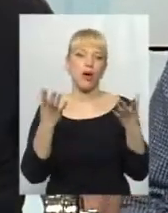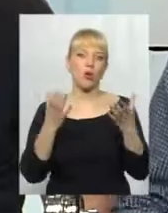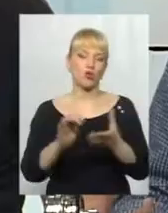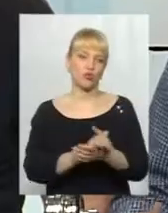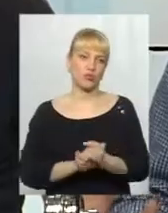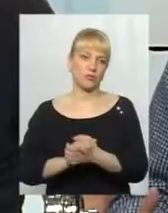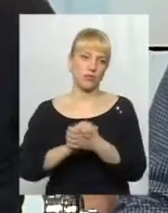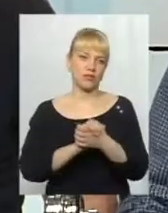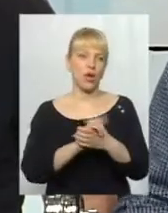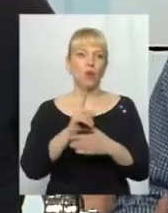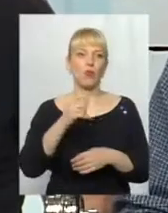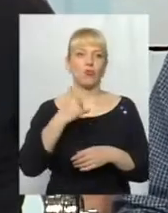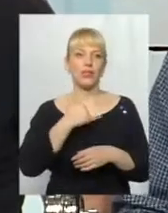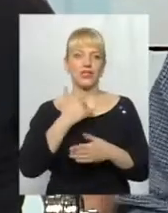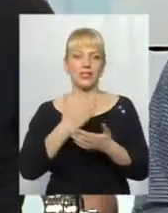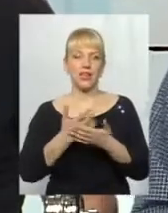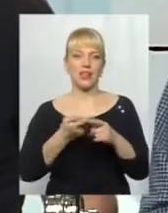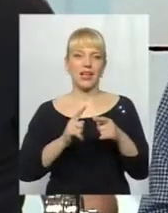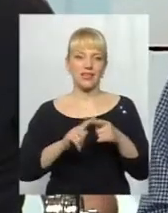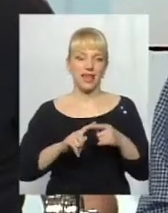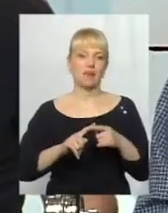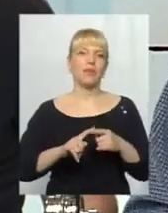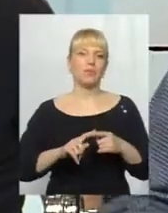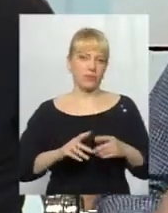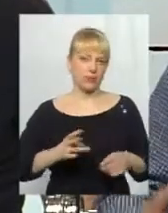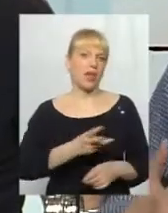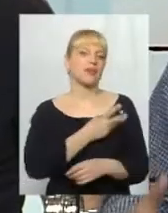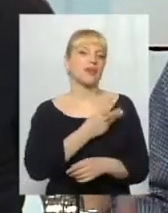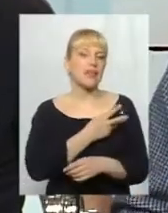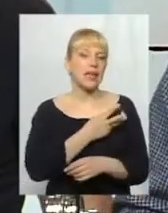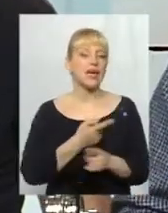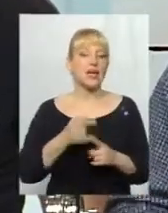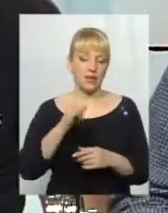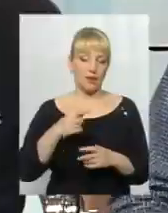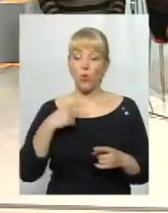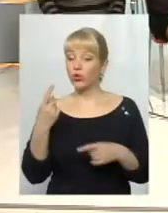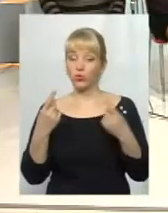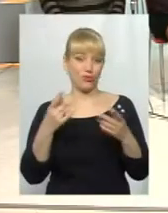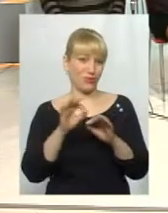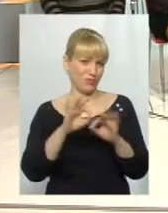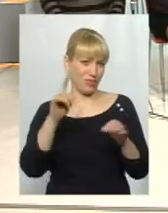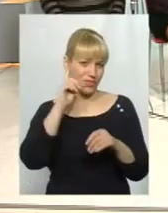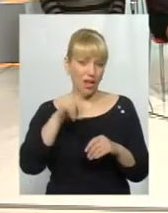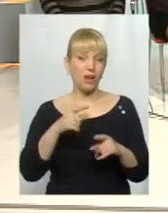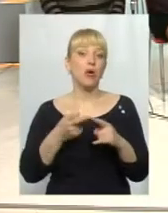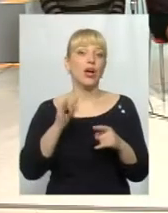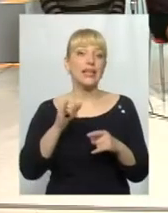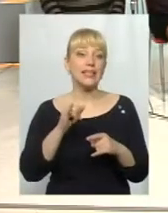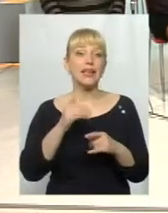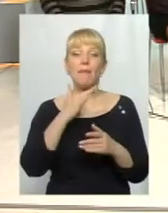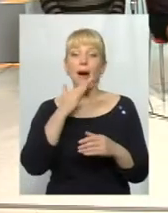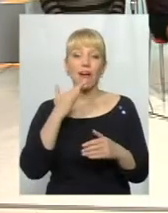в нас є на це натхнення. Але також ми один одного знаємо і знаємо, що дуже багато в